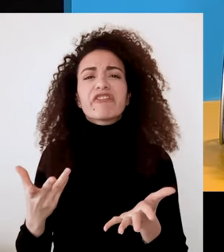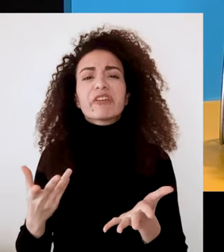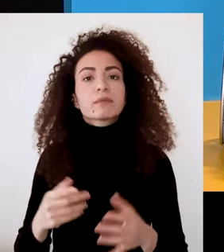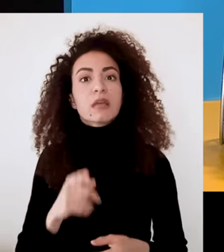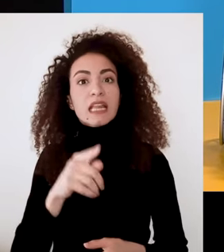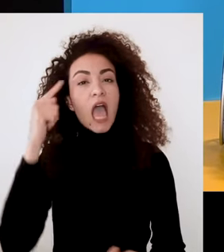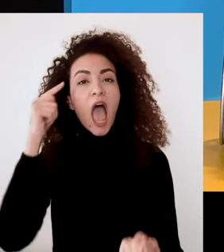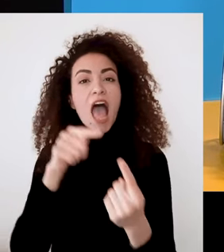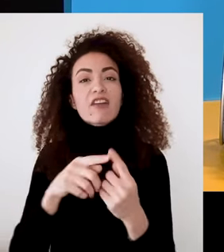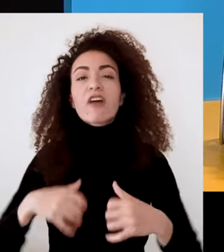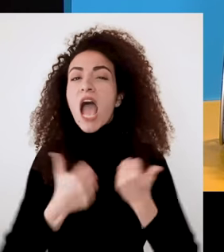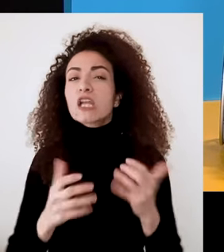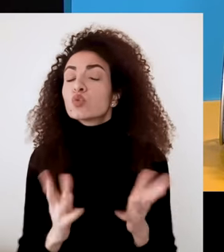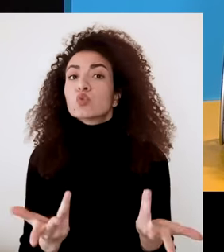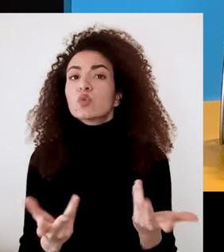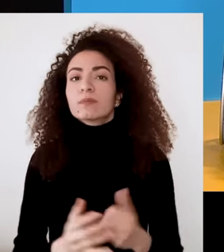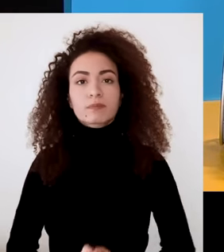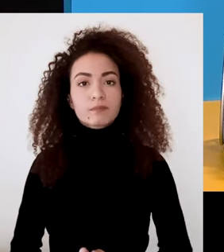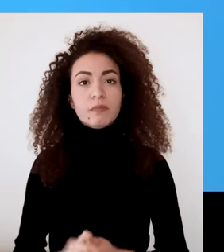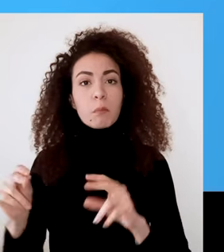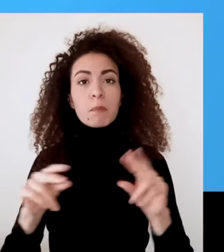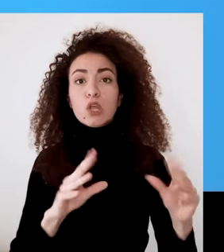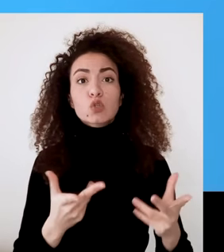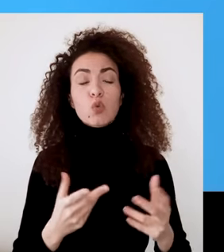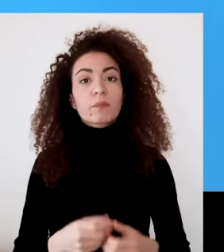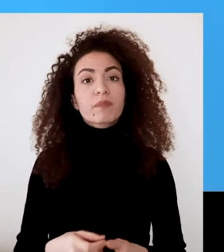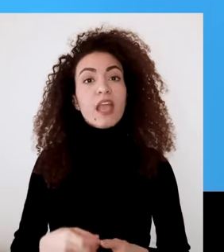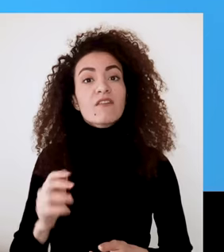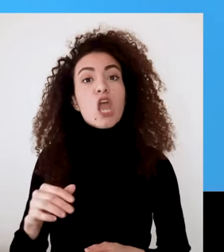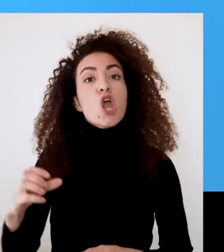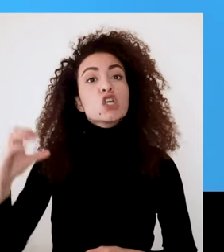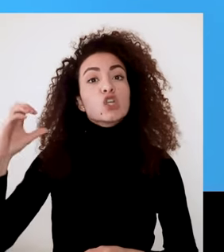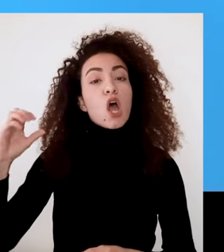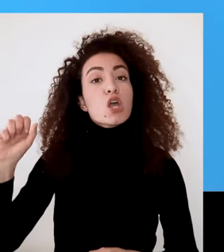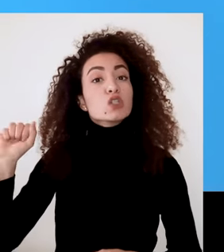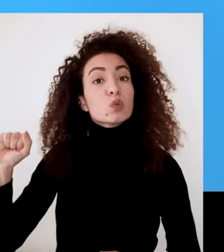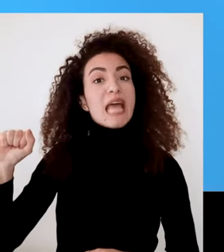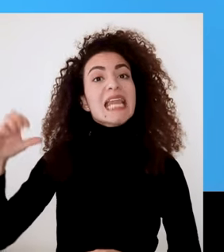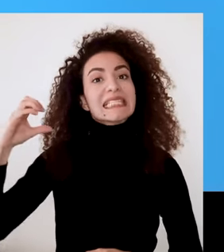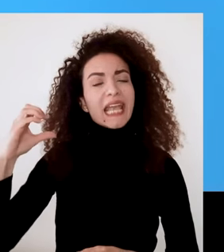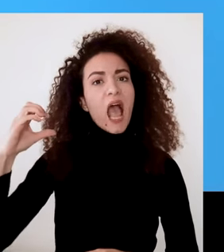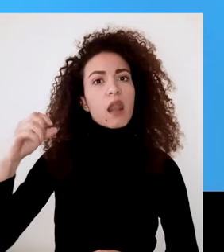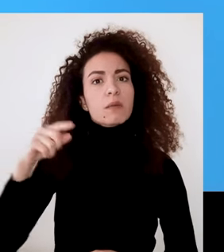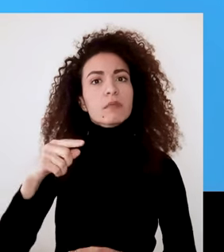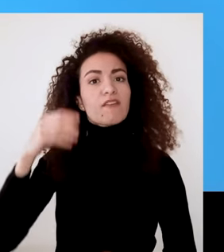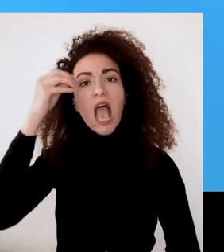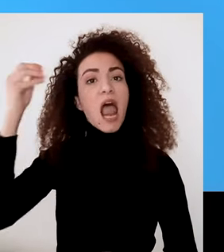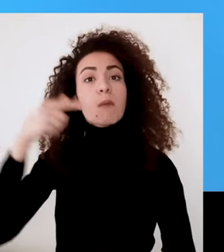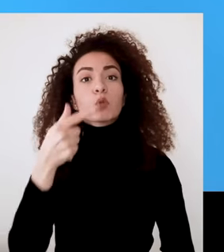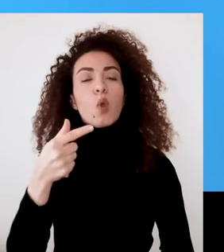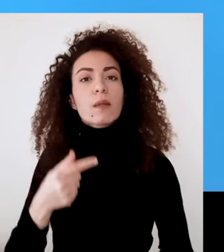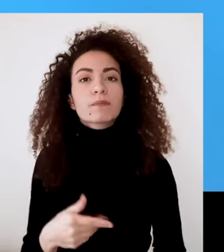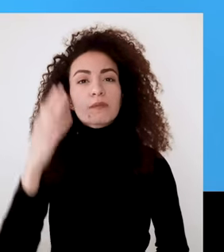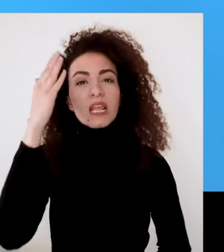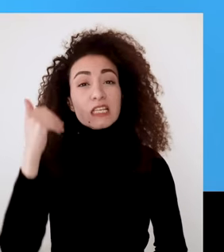لنفسك؟ مين بتكوني؟ شو هدف حياتك؟ مثلاً حلم من الأحلام بكلمات سوزان سيجال مؤسسة